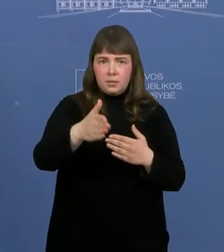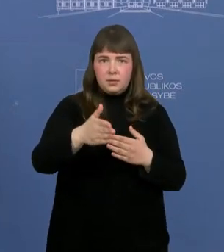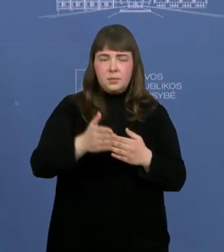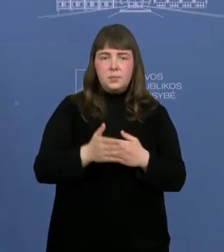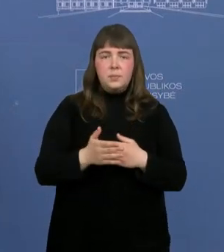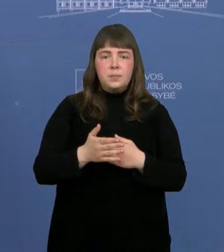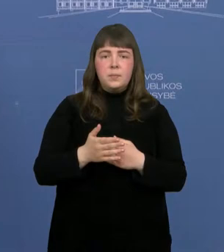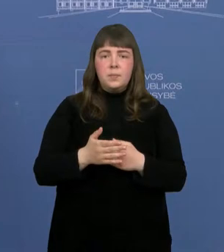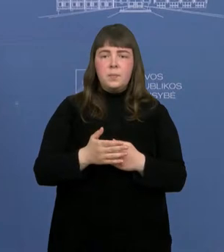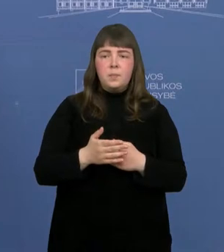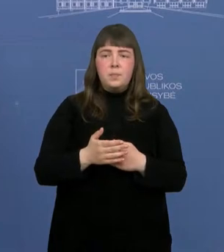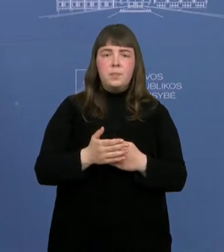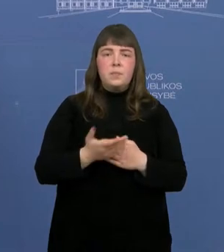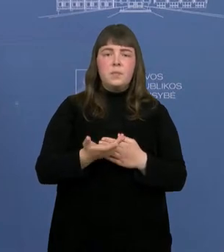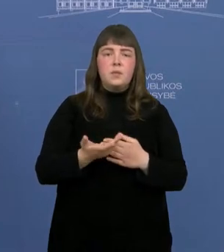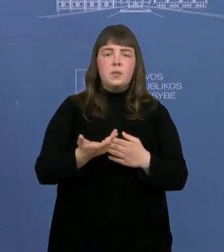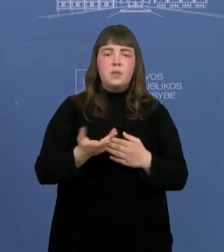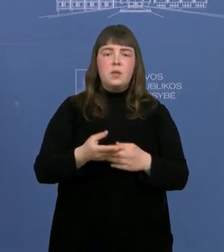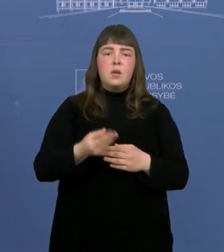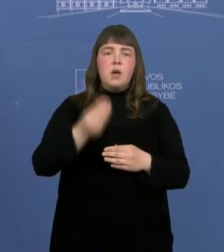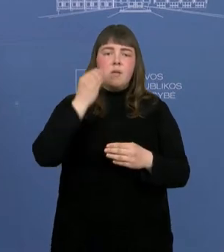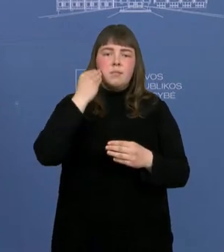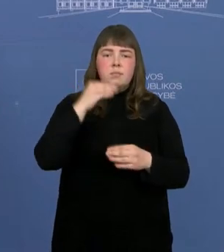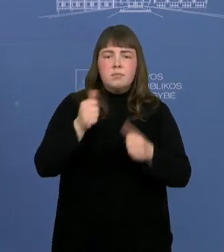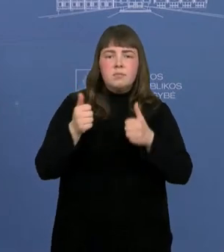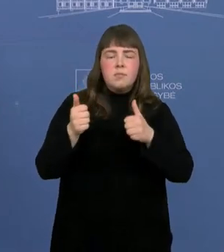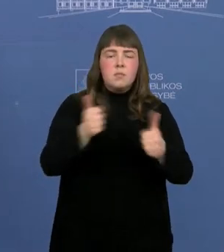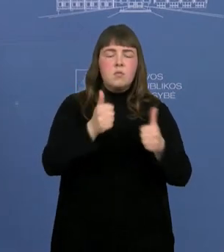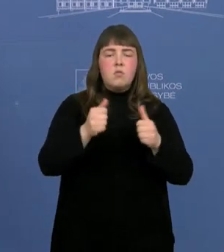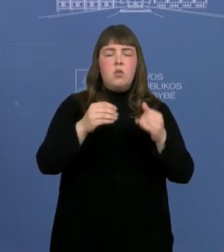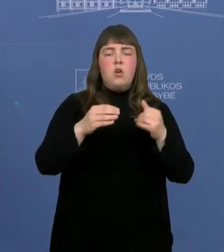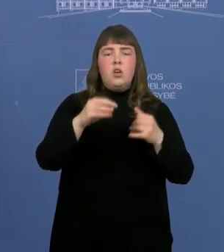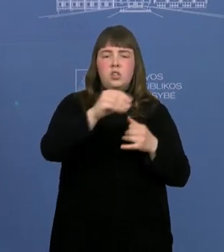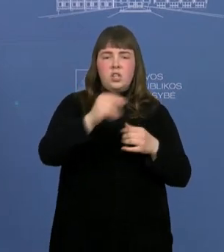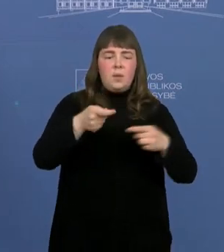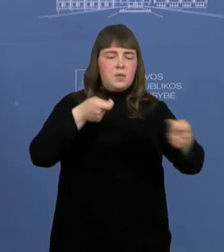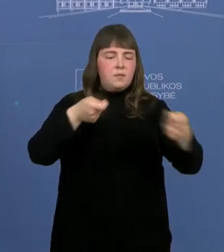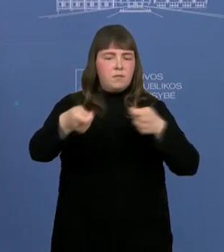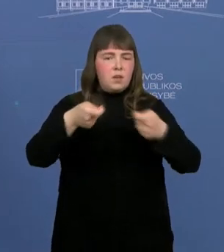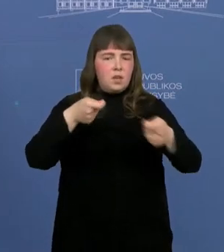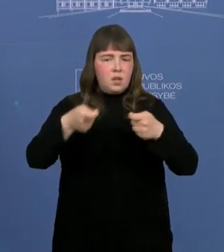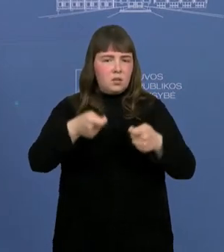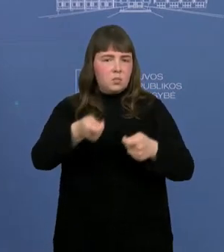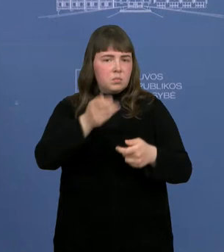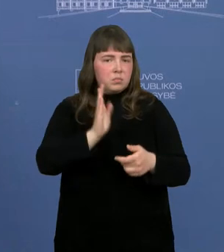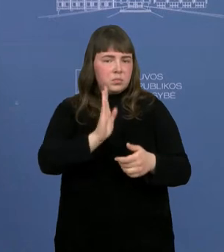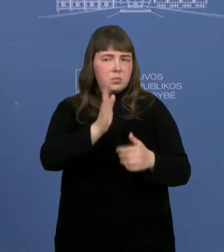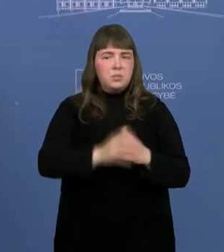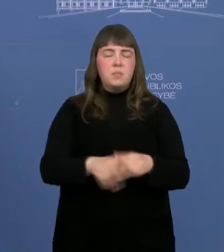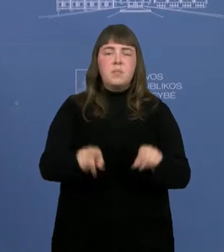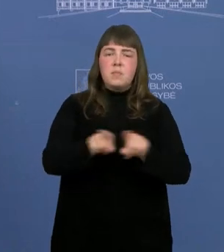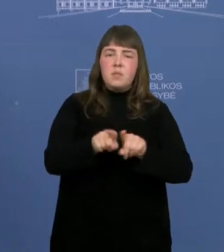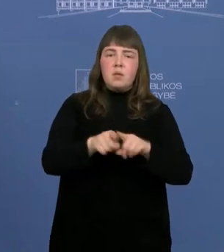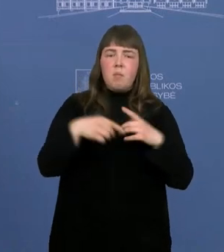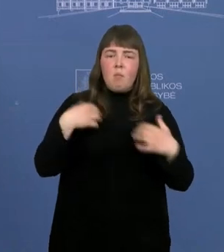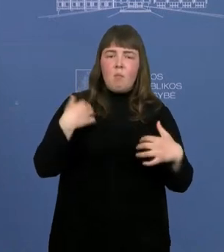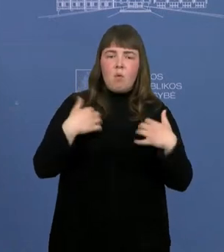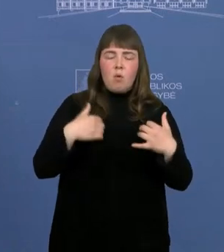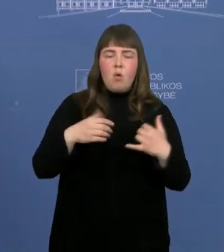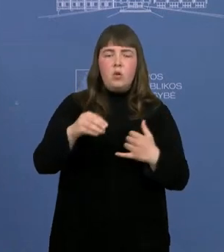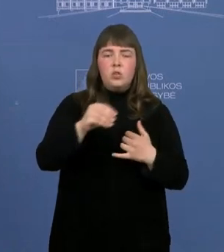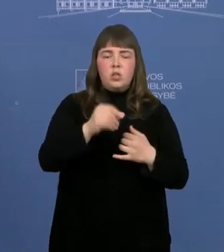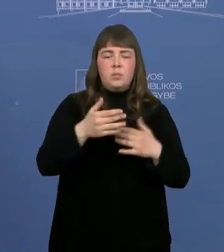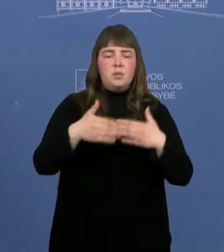efektivizuoti žemės valdymą, pagreitinti žemės